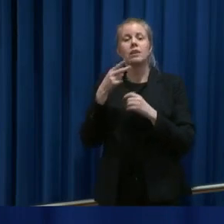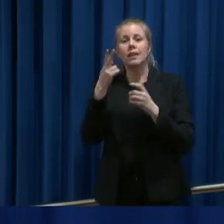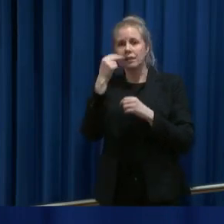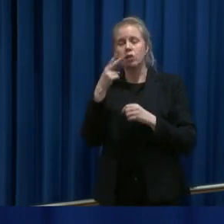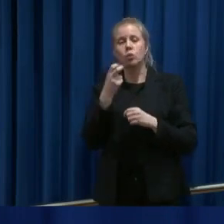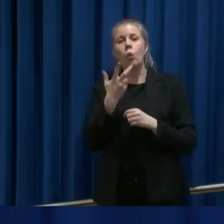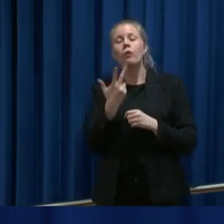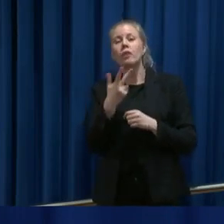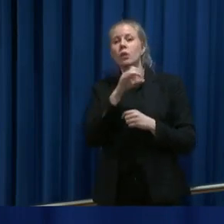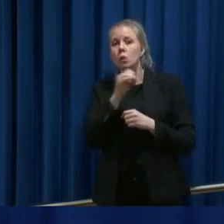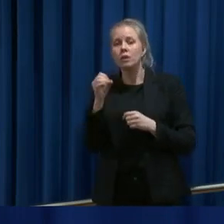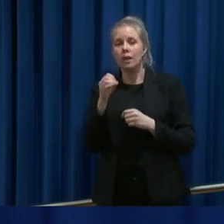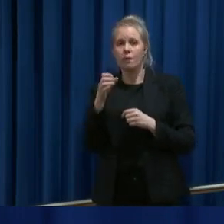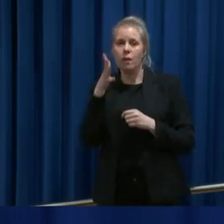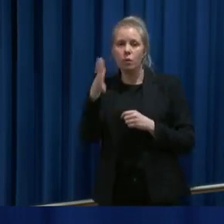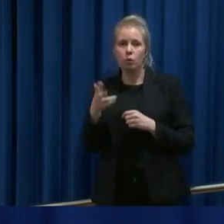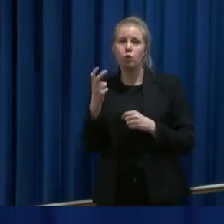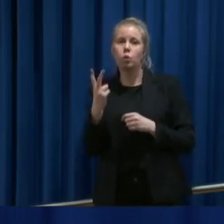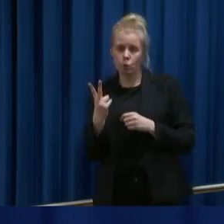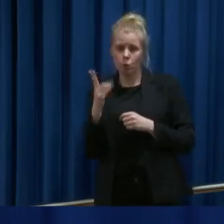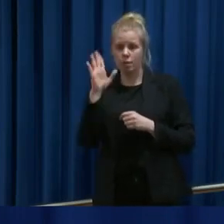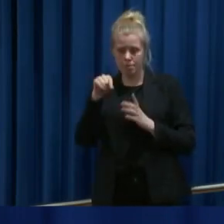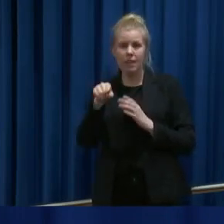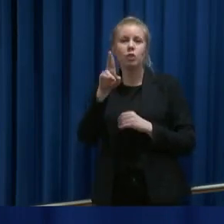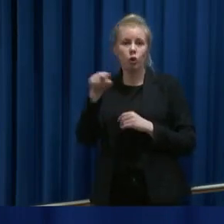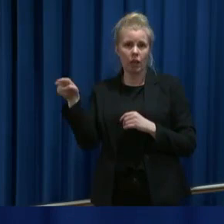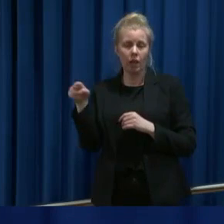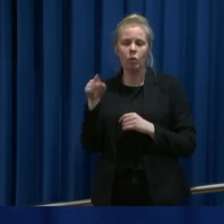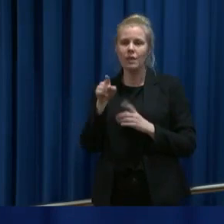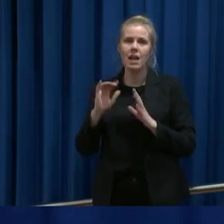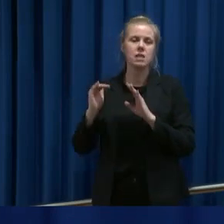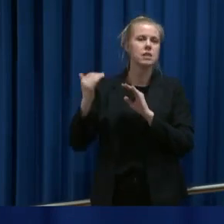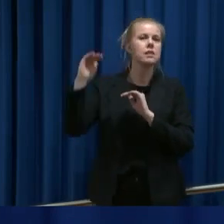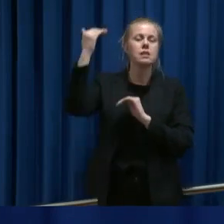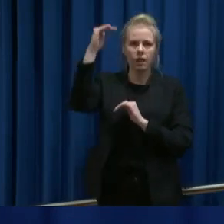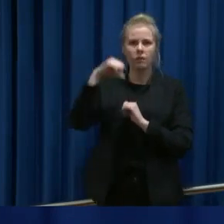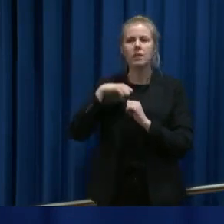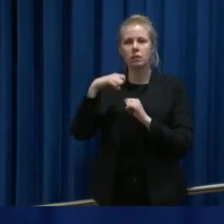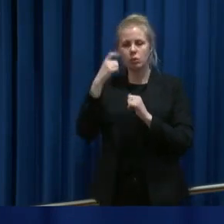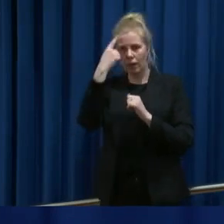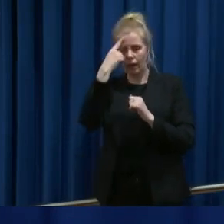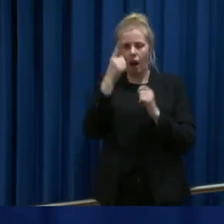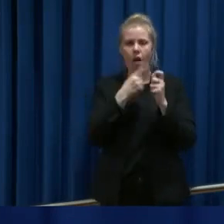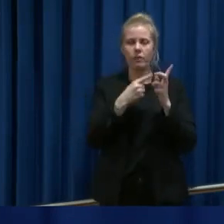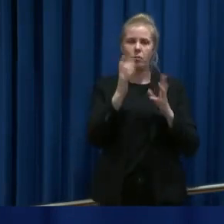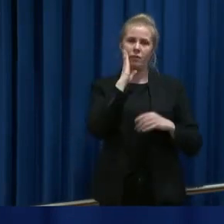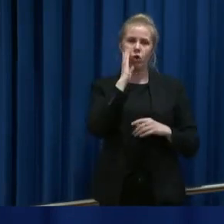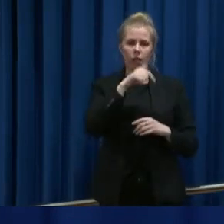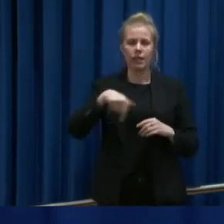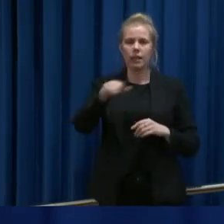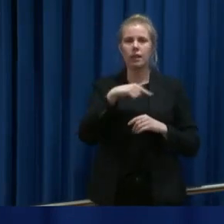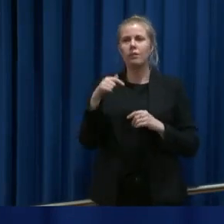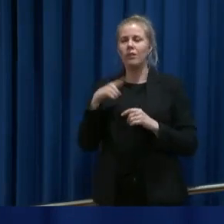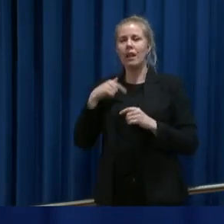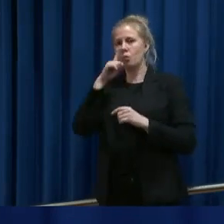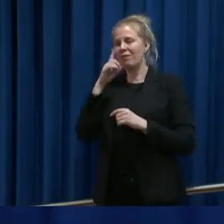.522 stykker i Norge, og det er et veldig høyt tall i forhold til folketallet. Norge ligger fjerde